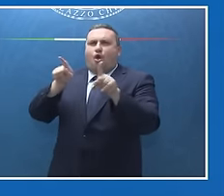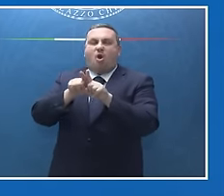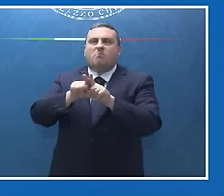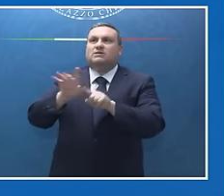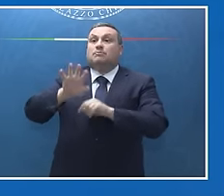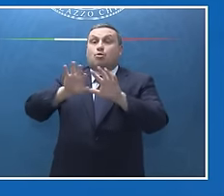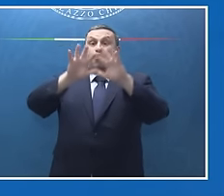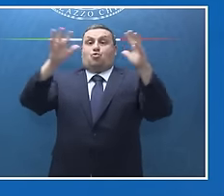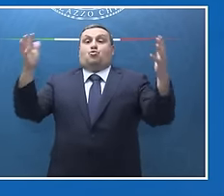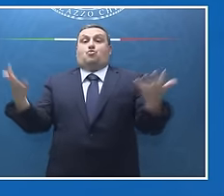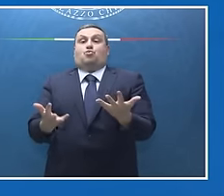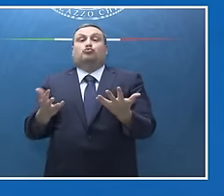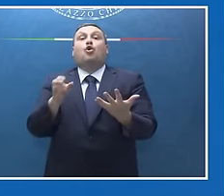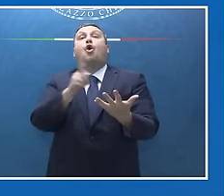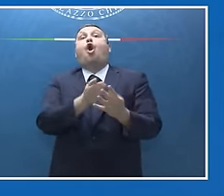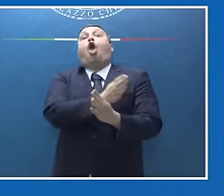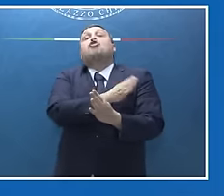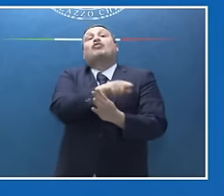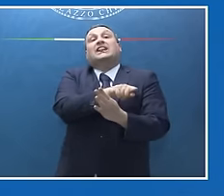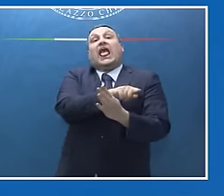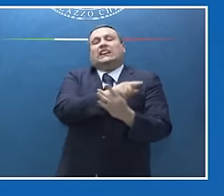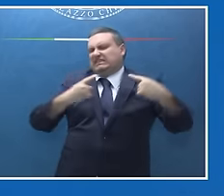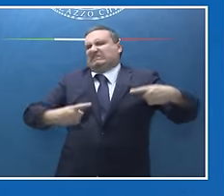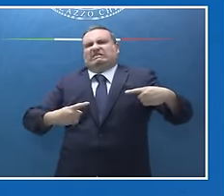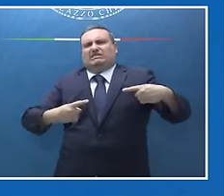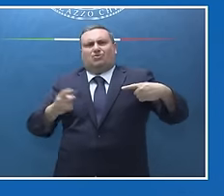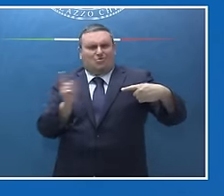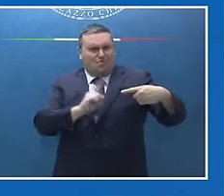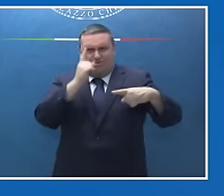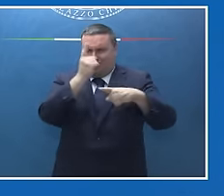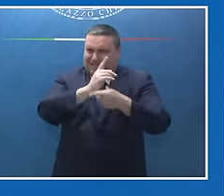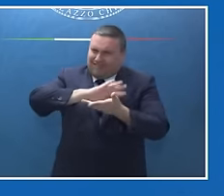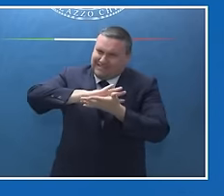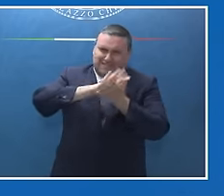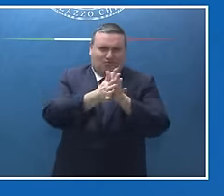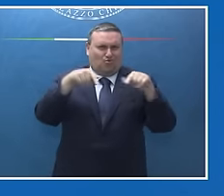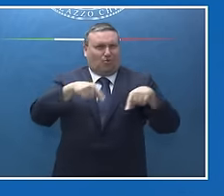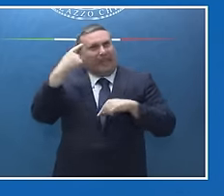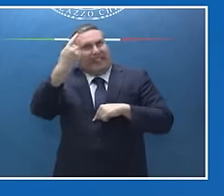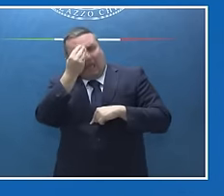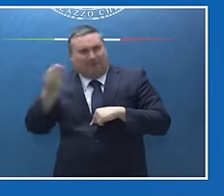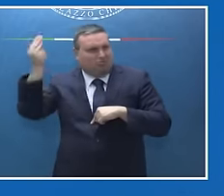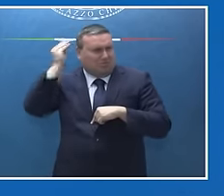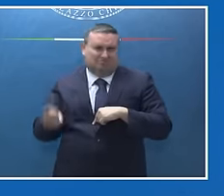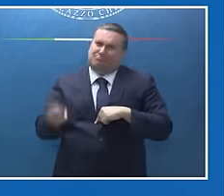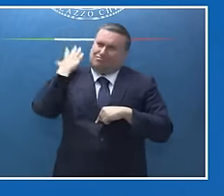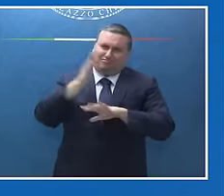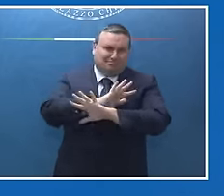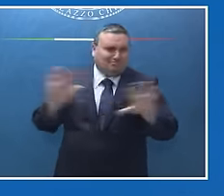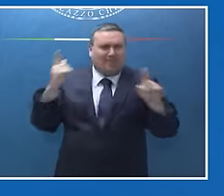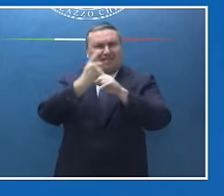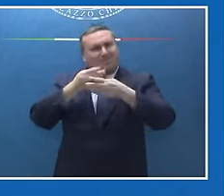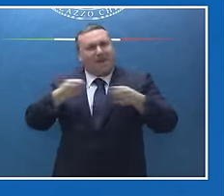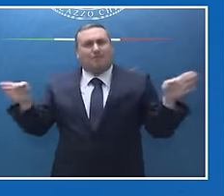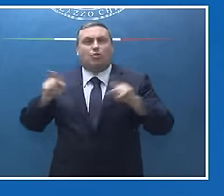del mondo. Non è così e credo che questo approccio sia stato confermato durante la Presidenza